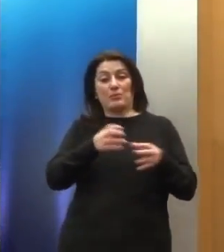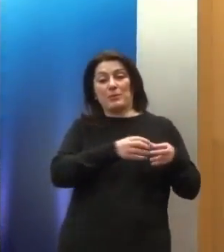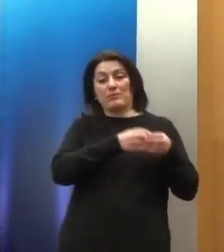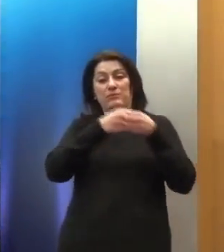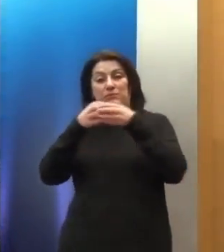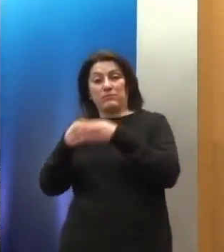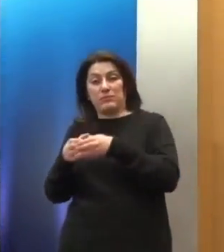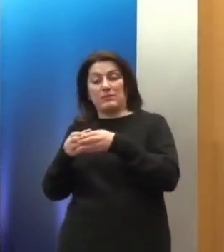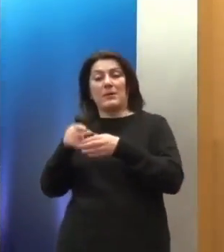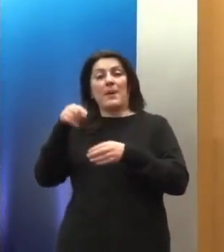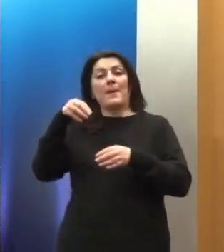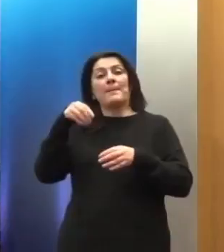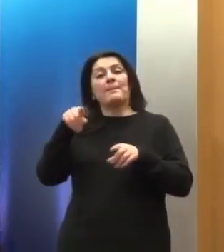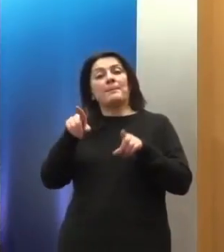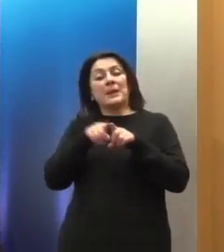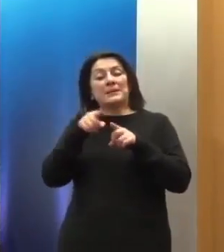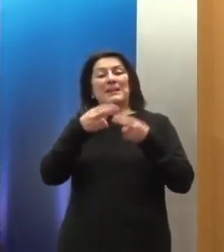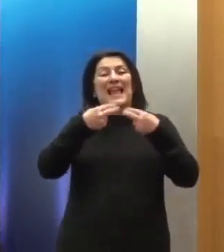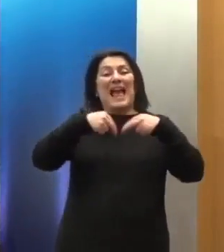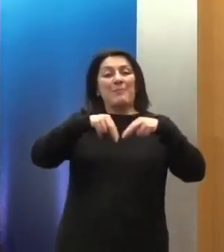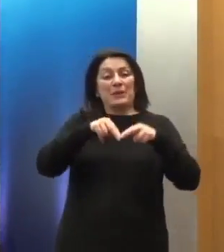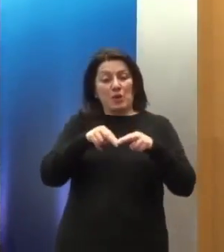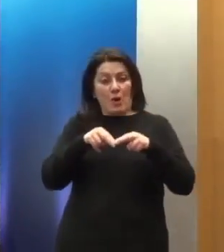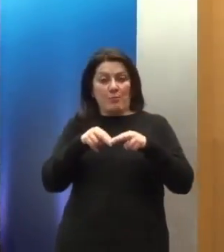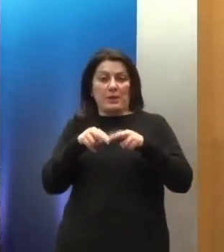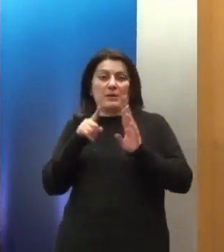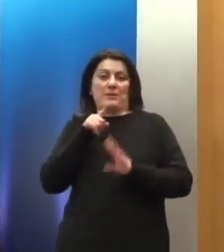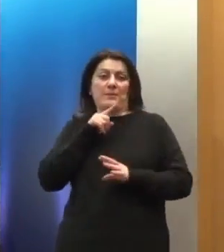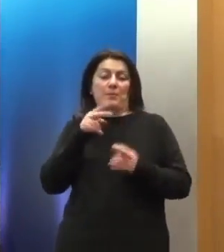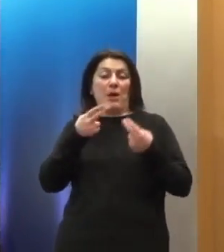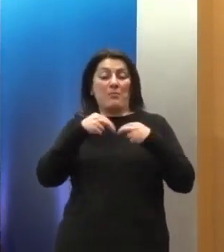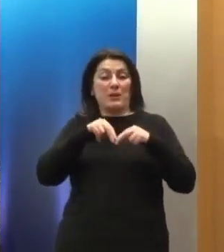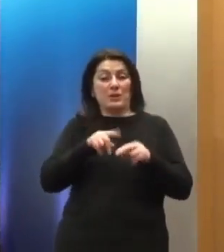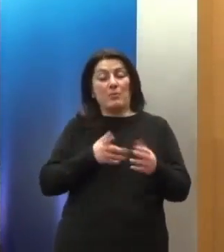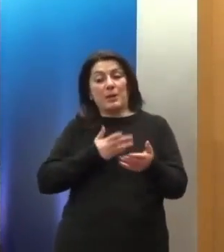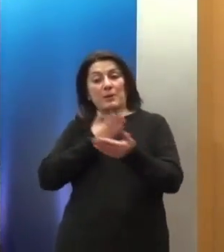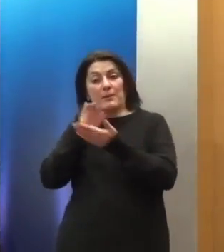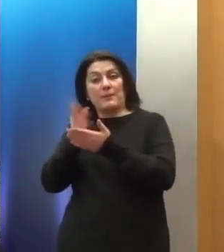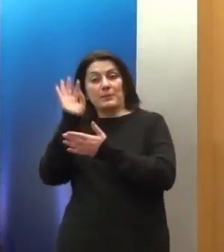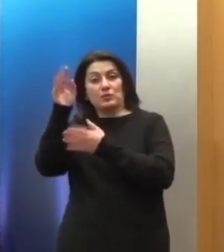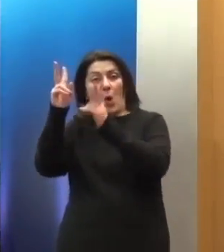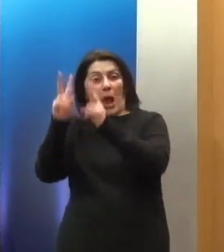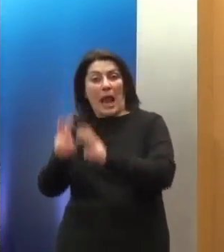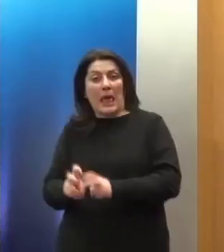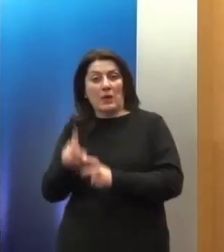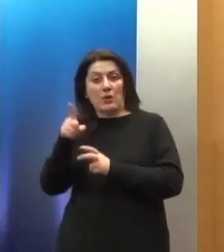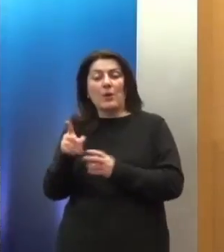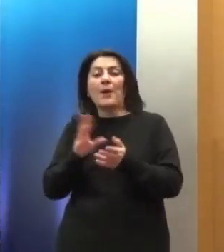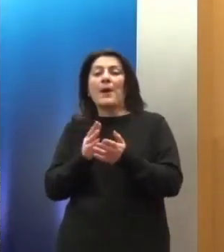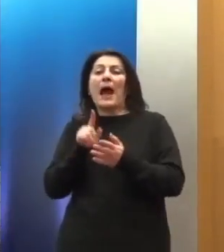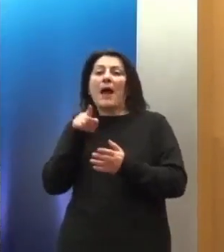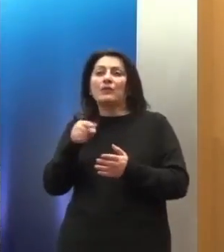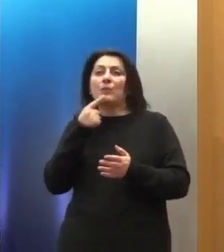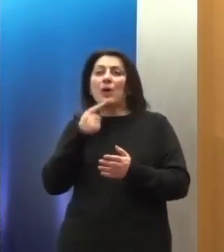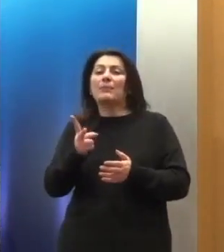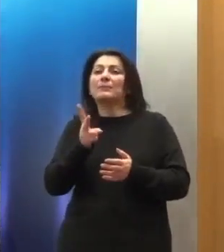ενώπιον των επιτροπών ή της Επιτροπής, η οποία την αποβάλλει στον έλεγχο, αυτός τον, όπως λέμε, επικοδομητικό